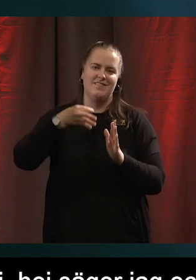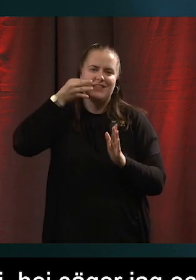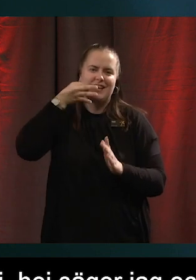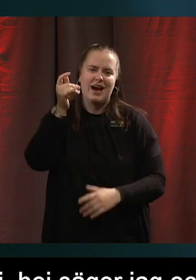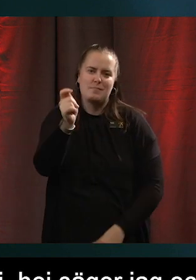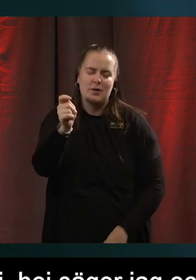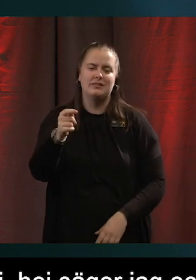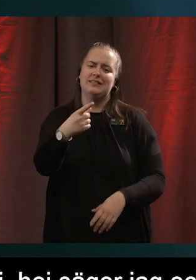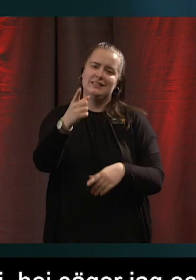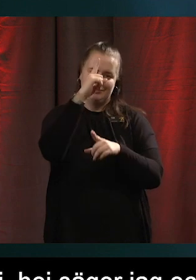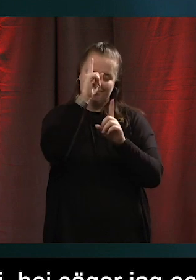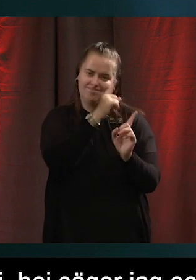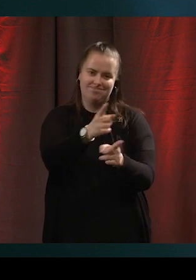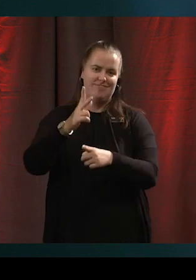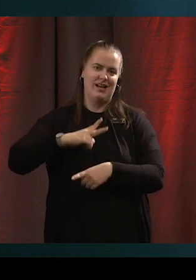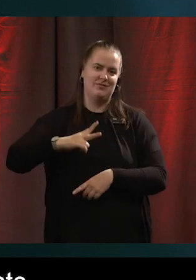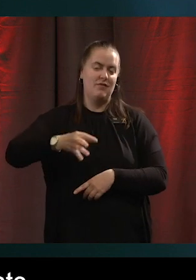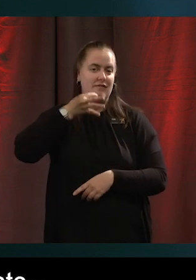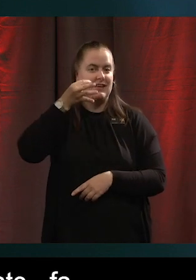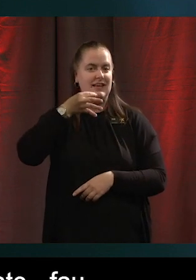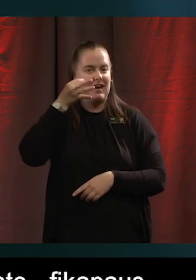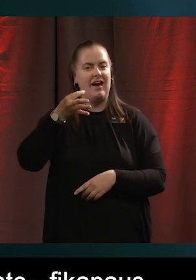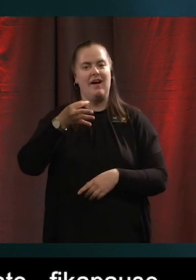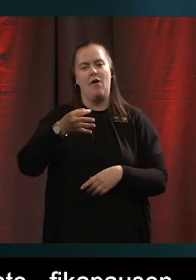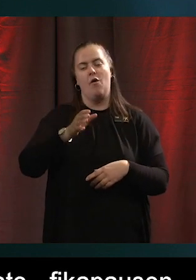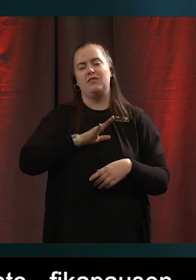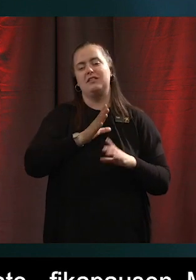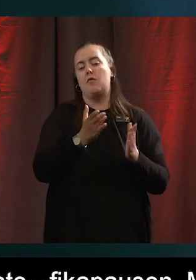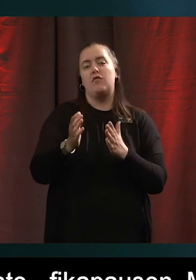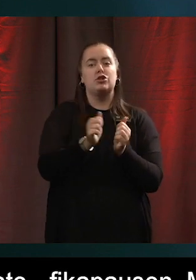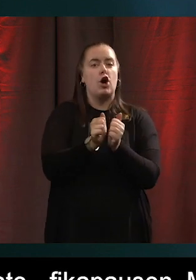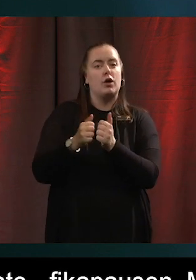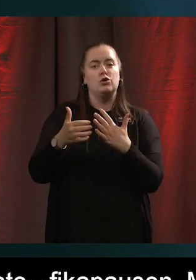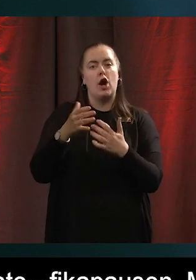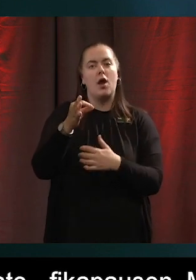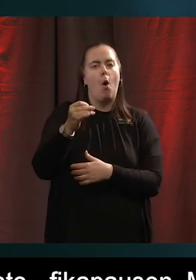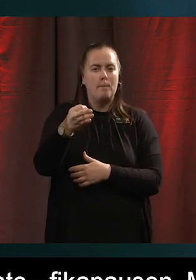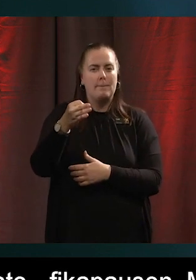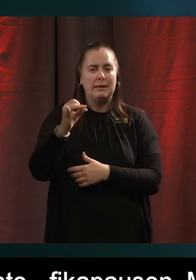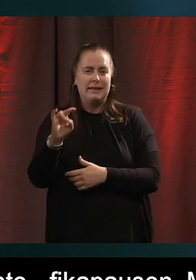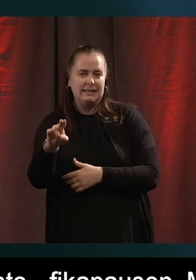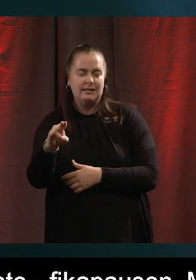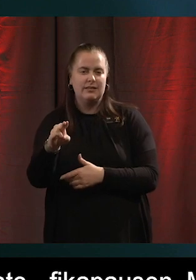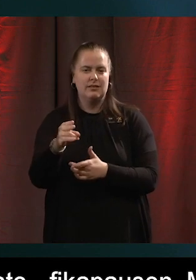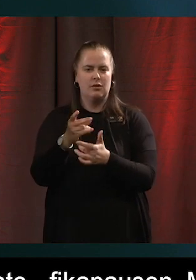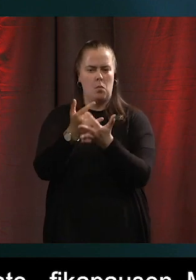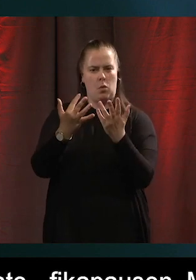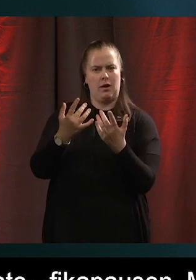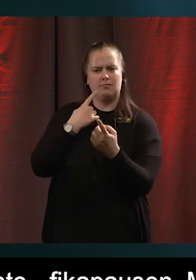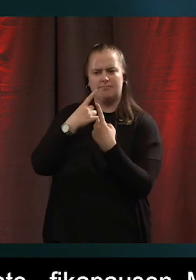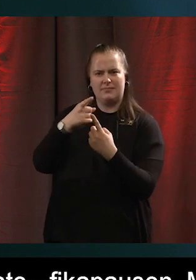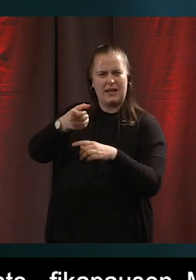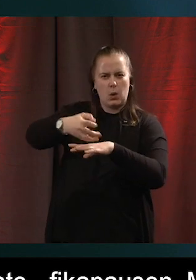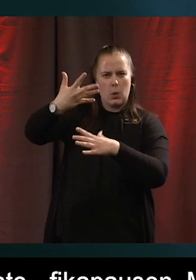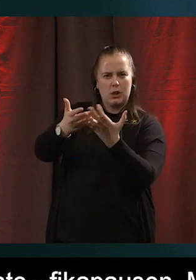ansvarar själv för sin fika. Det finns ju fortfarande grejer man kan göra i HPN och testa. Det snackas mycket om det där guldrummet som man kanske kan lottas in